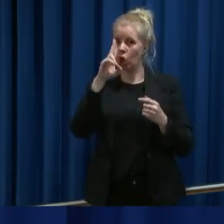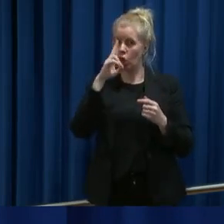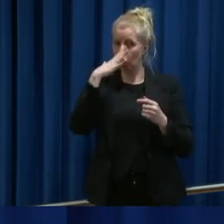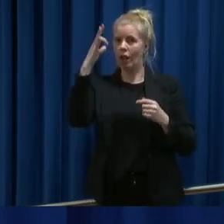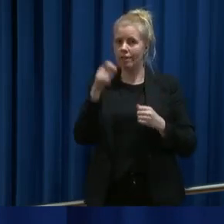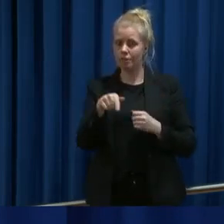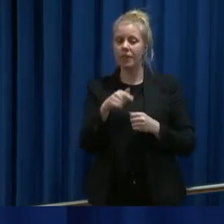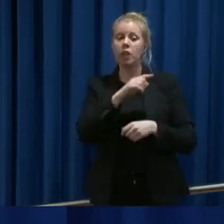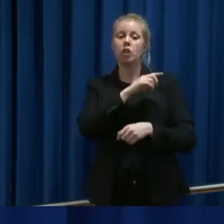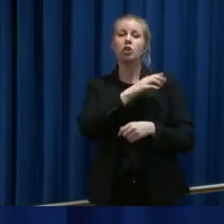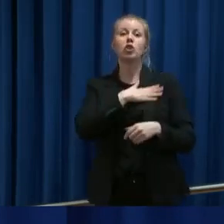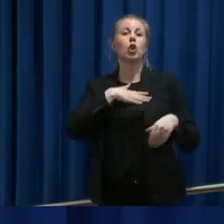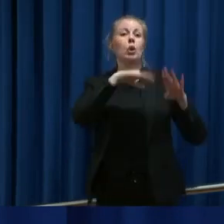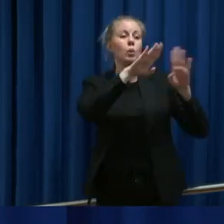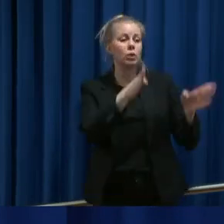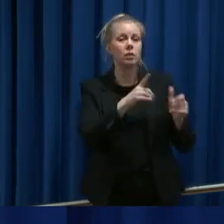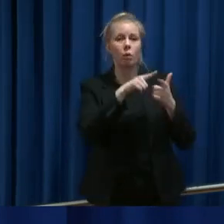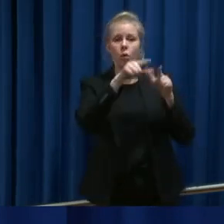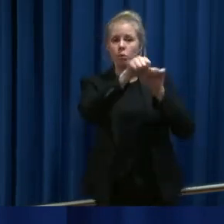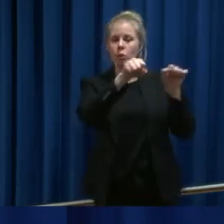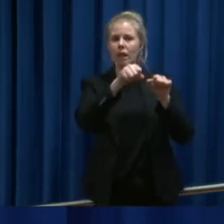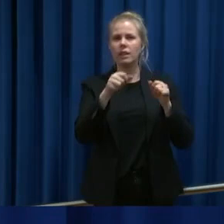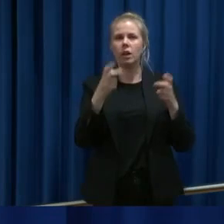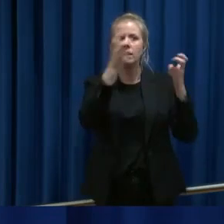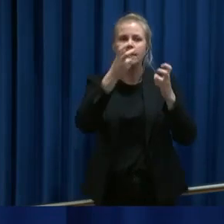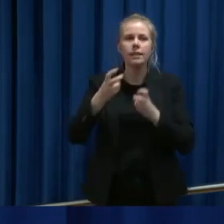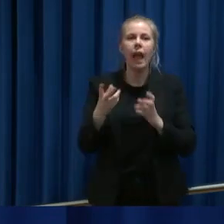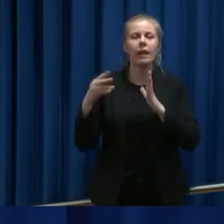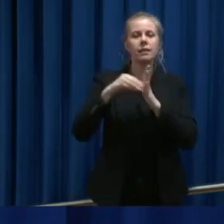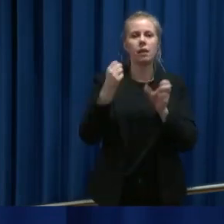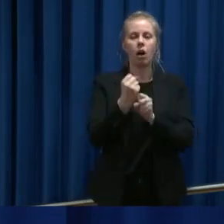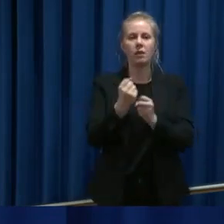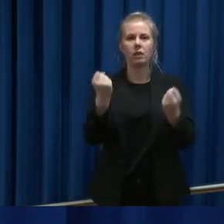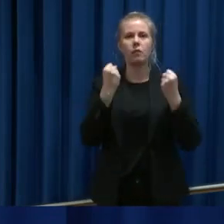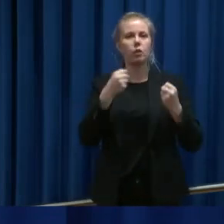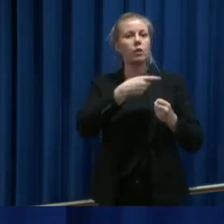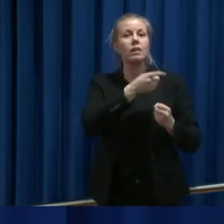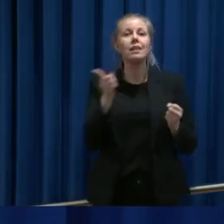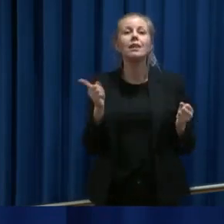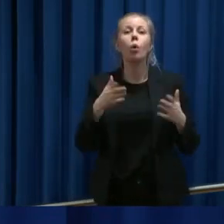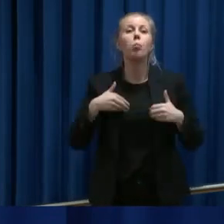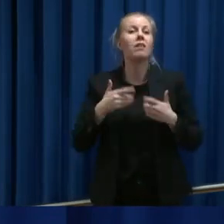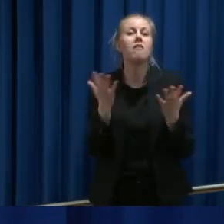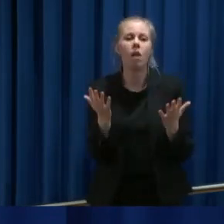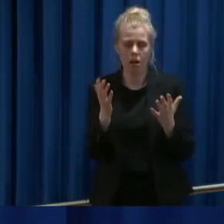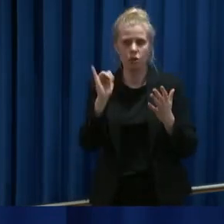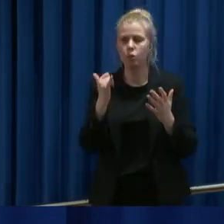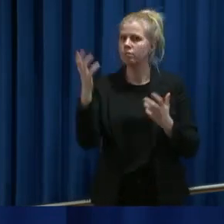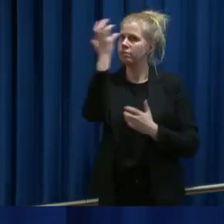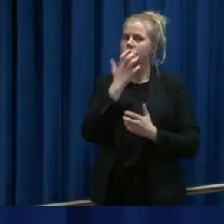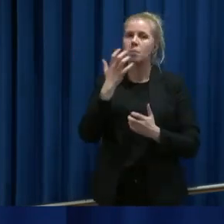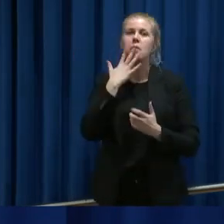Sykehus og kommuner har etterlyst ekstra arbeidskraft og oppleve en enorm overveldende